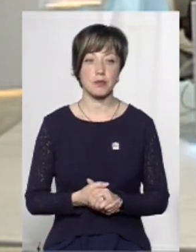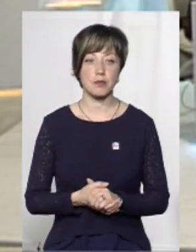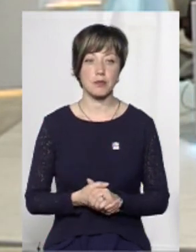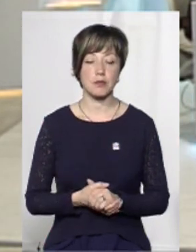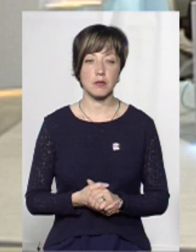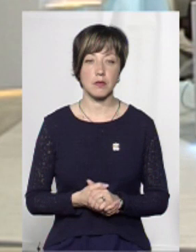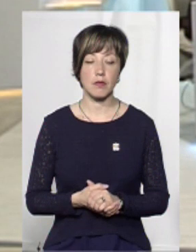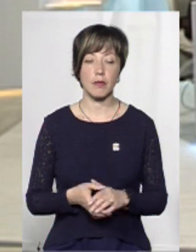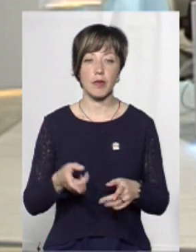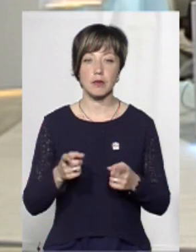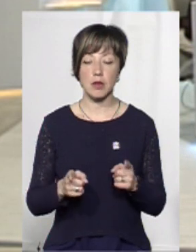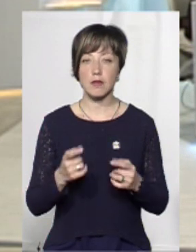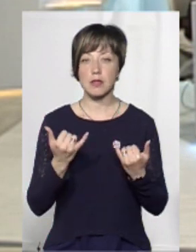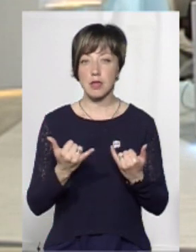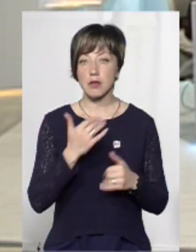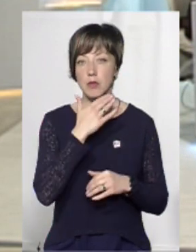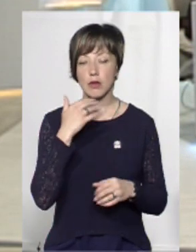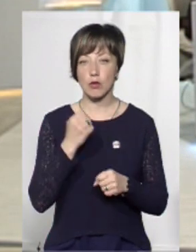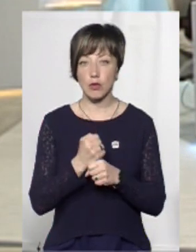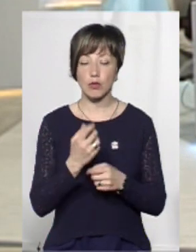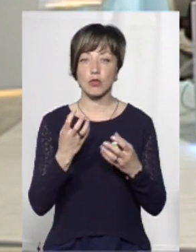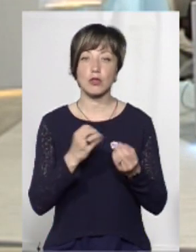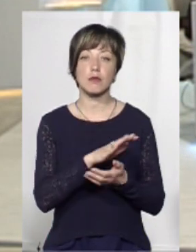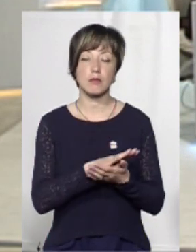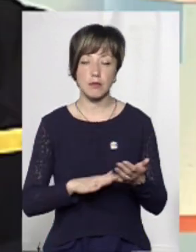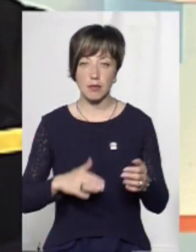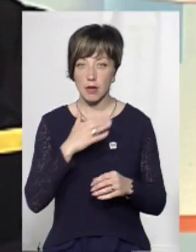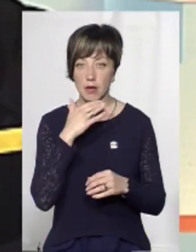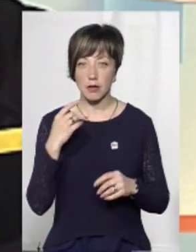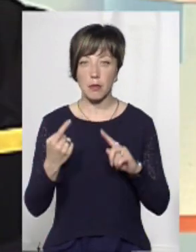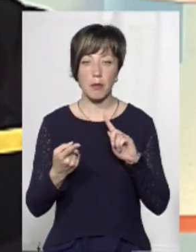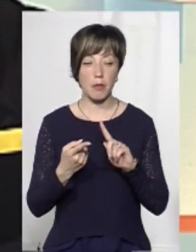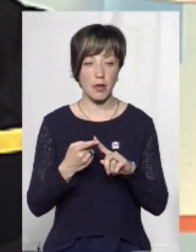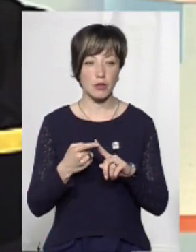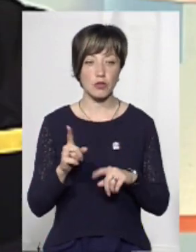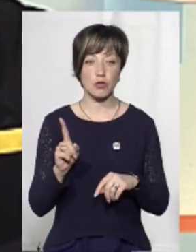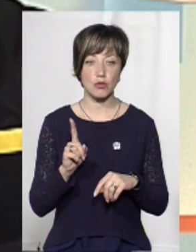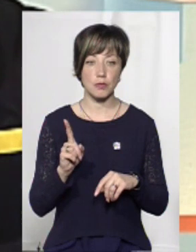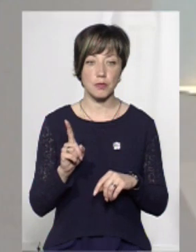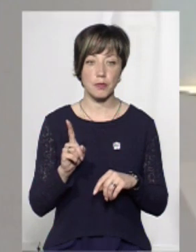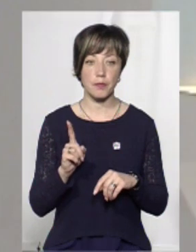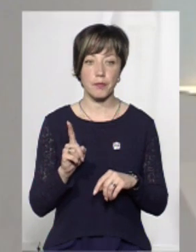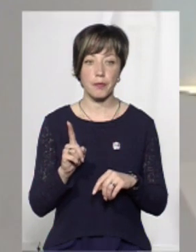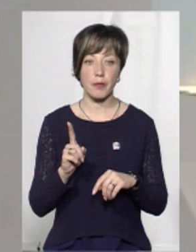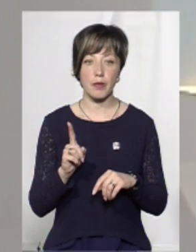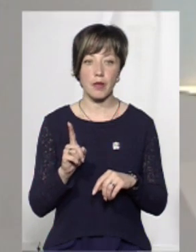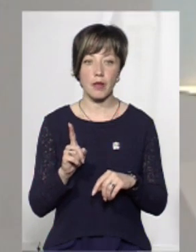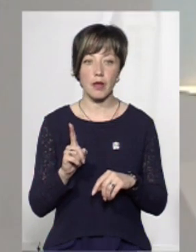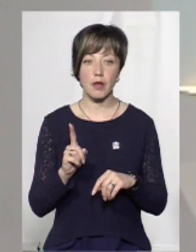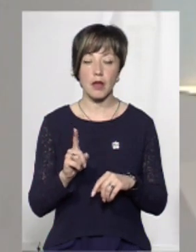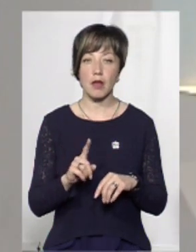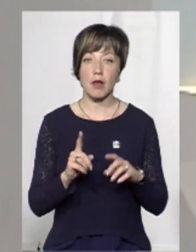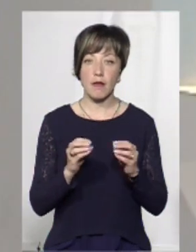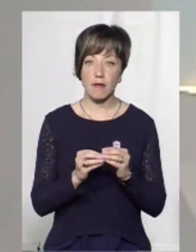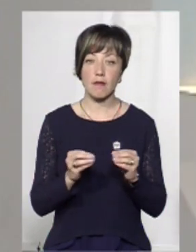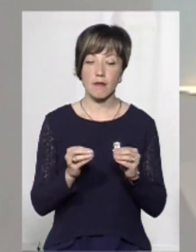Справді дуже багато робиться, але ще роботи дуже багато. Саме перше, що ми розуміємо. Я хочу уточнити, сказано,